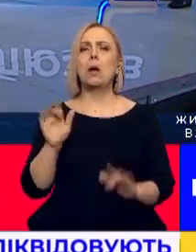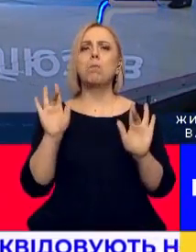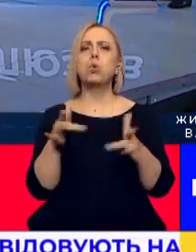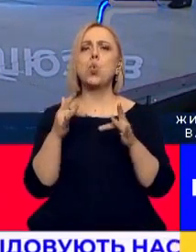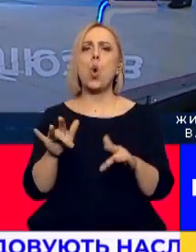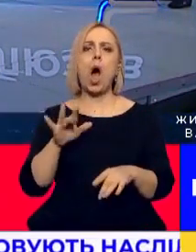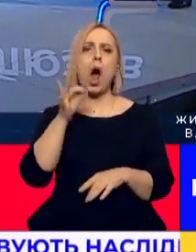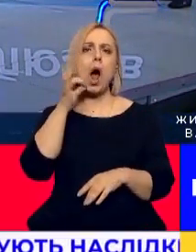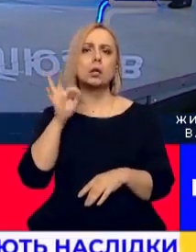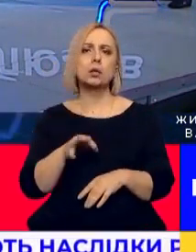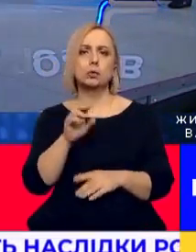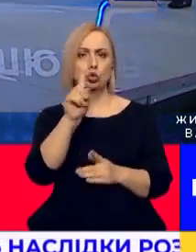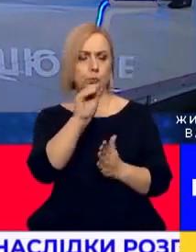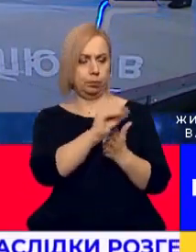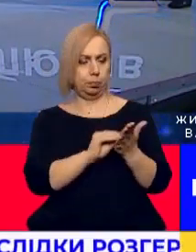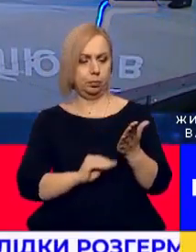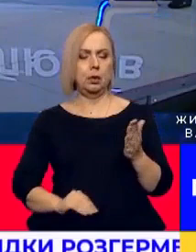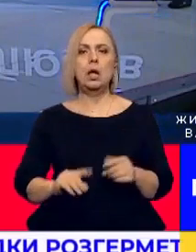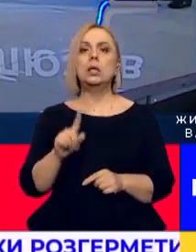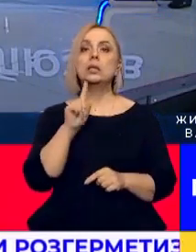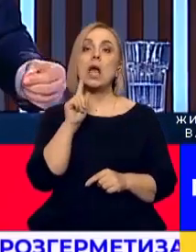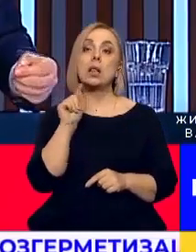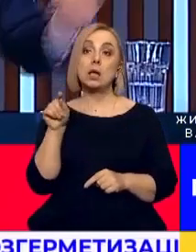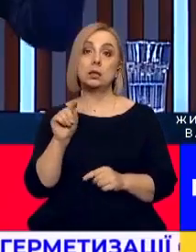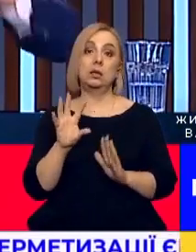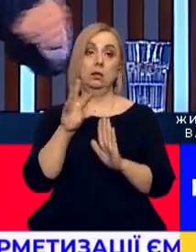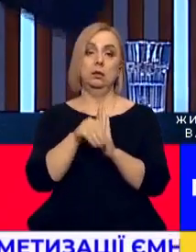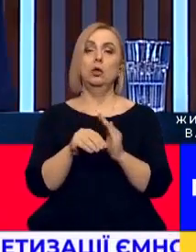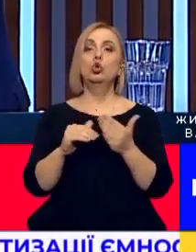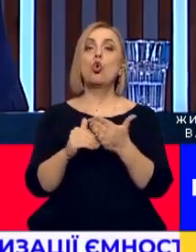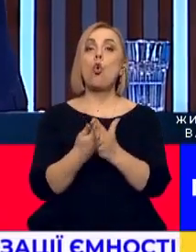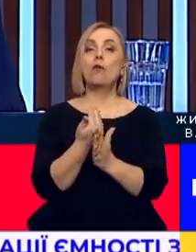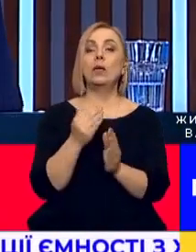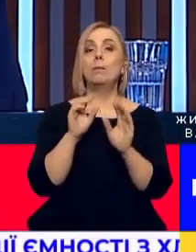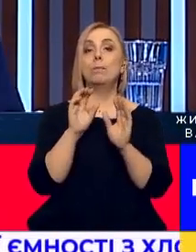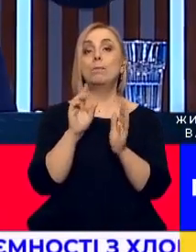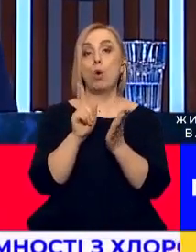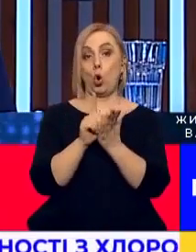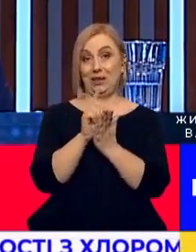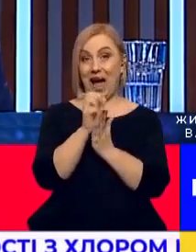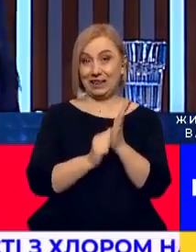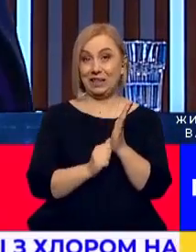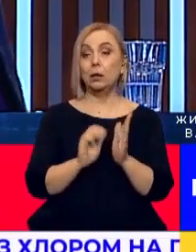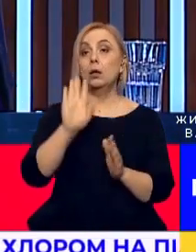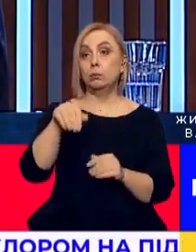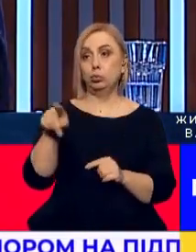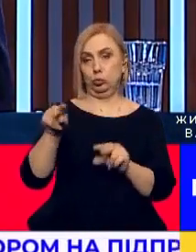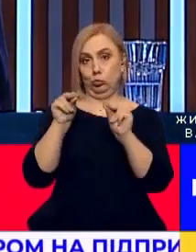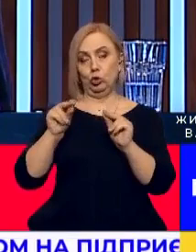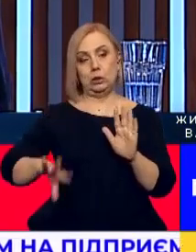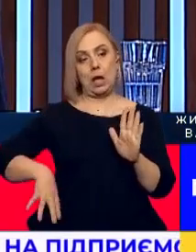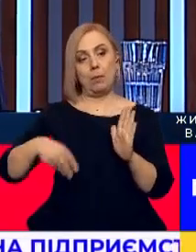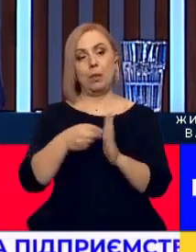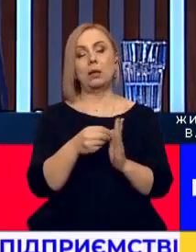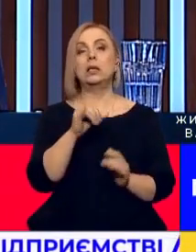ті декларації. Коли Зеленський і його парламентська більшість вводять нові податки, для начала хай самі податки заплатять із тих грошей, які